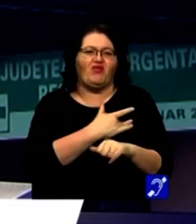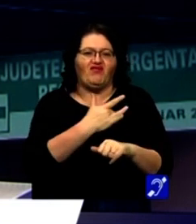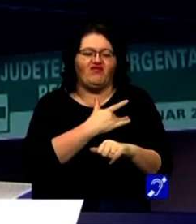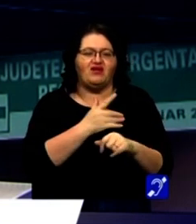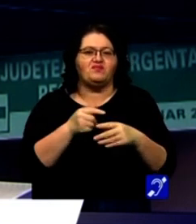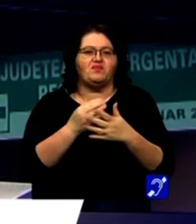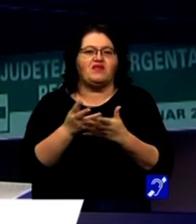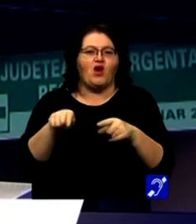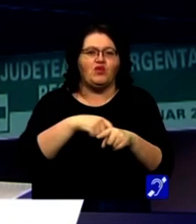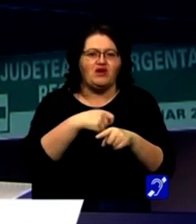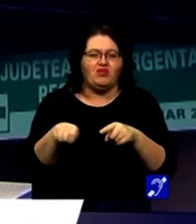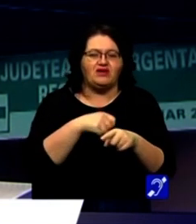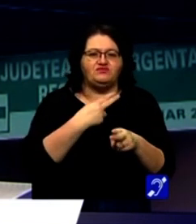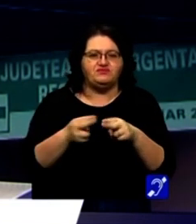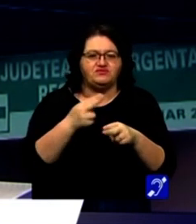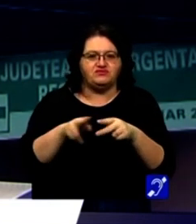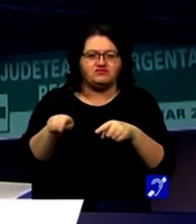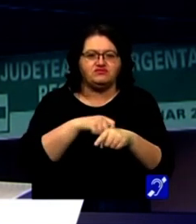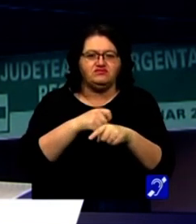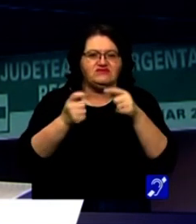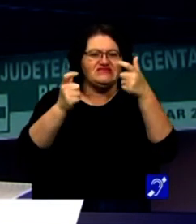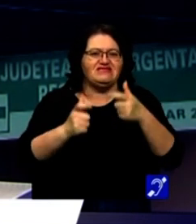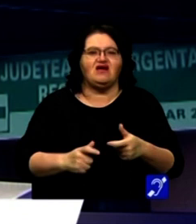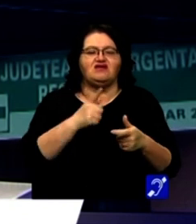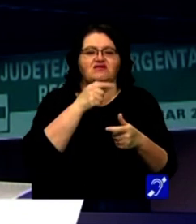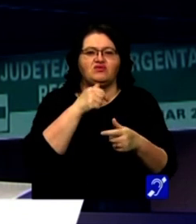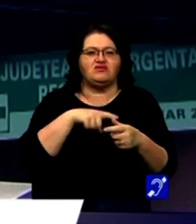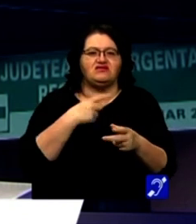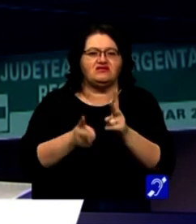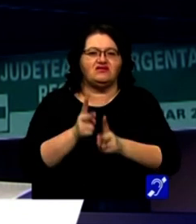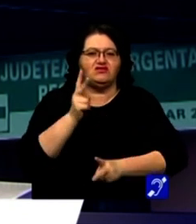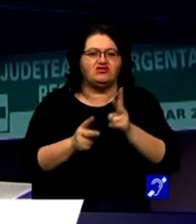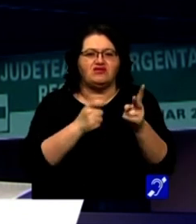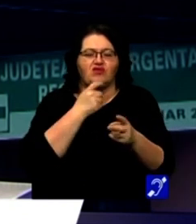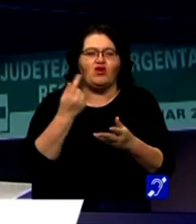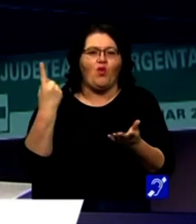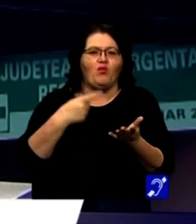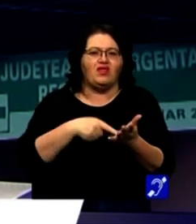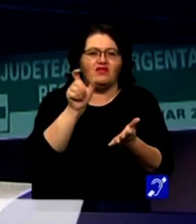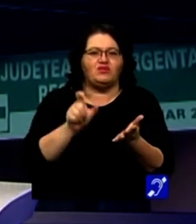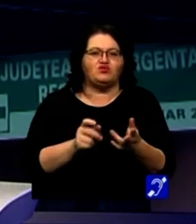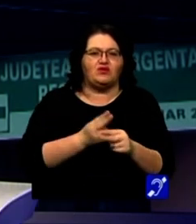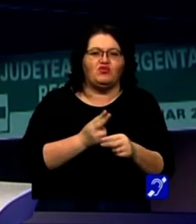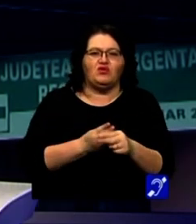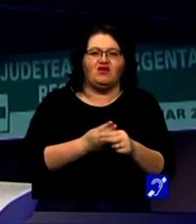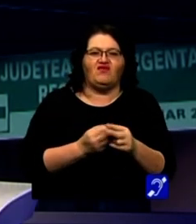bine, aceștia au reparat, curățat și renovat secția în care sunt îngrijiți anual peste 1000 de pacienți.